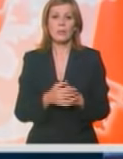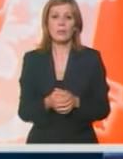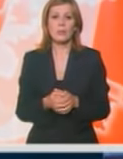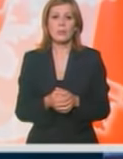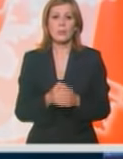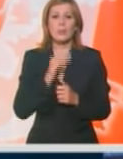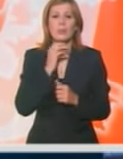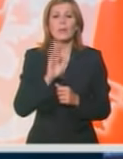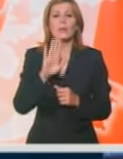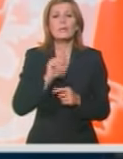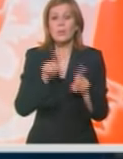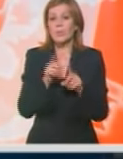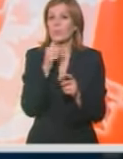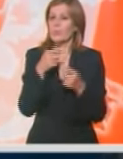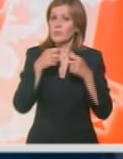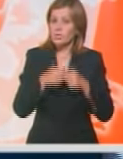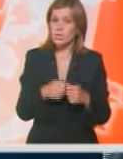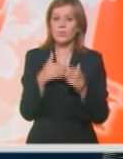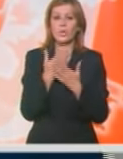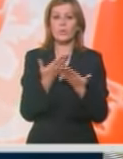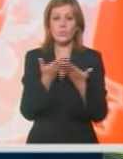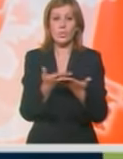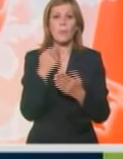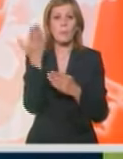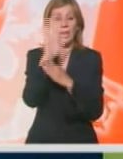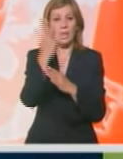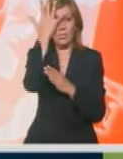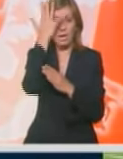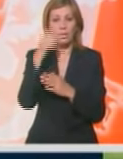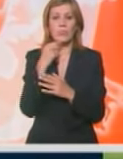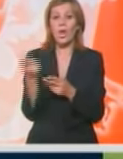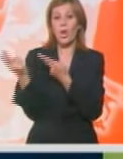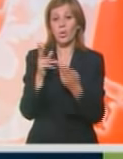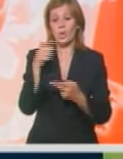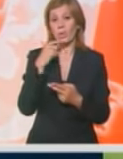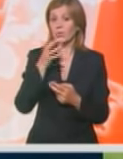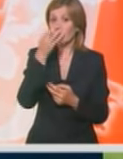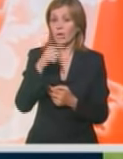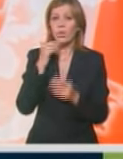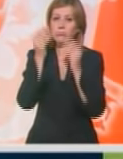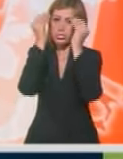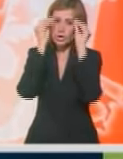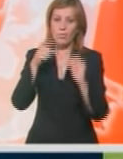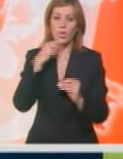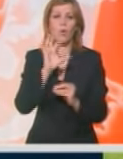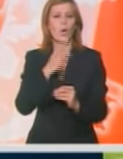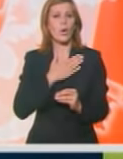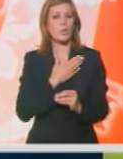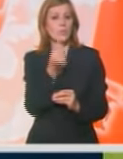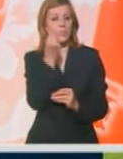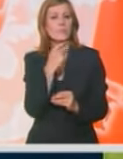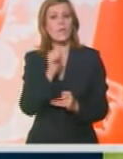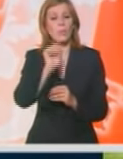Fulovsk klub Partizana to zaslužaju. Predstavnici Partizana su u logu favorita dodelili gostima iz Brisela, koji sa mnogo poštovanja govore o srpskom prvaku.